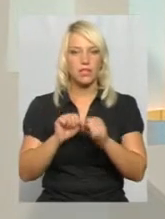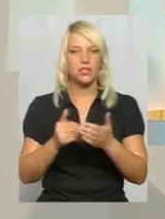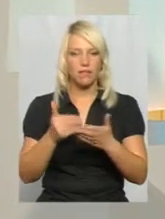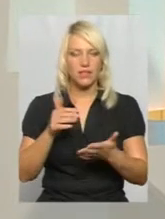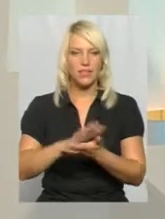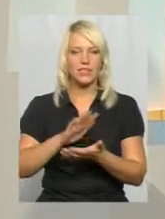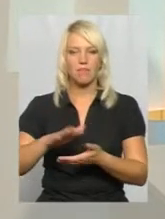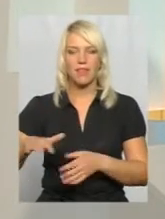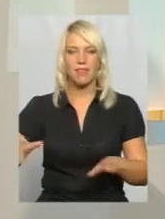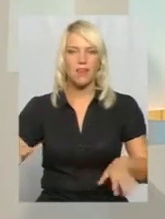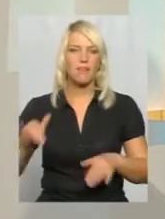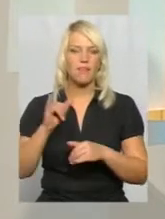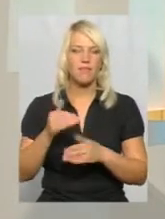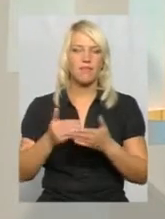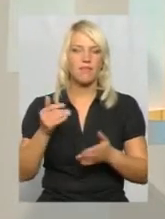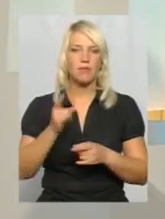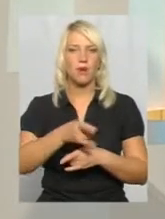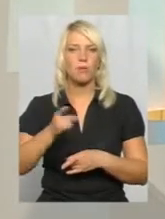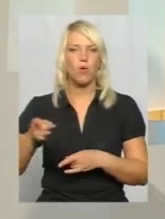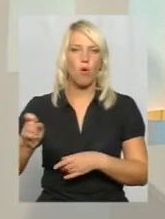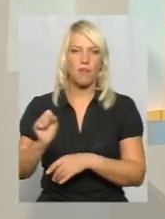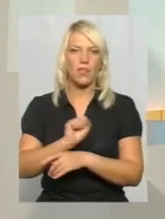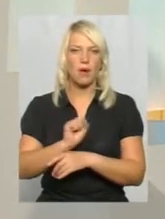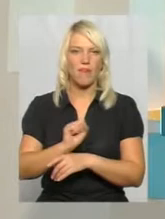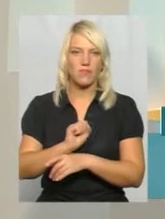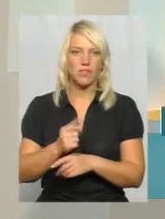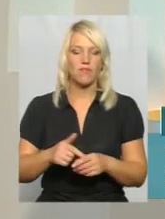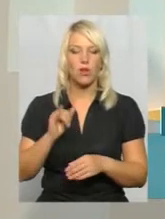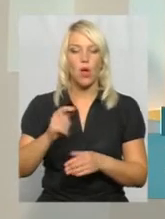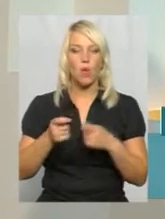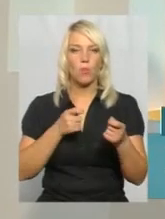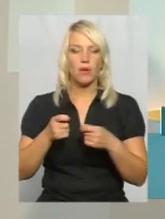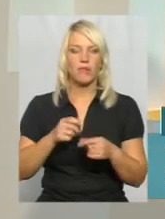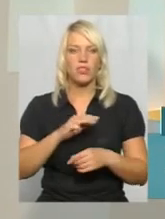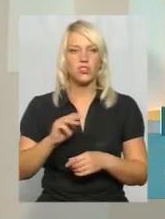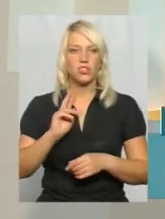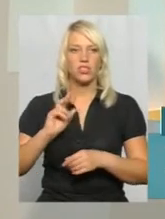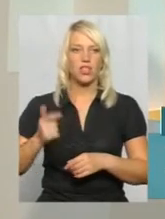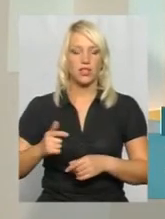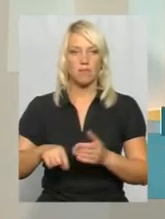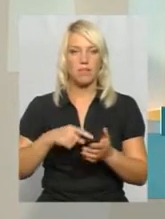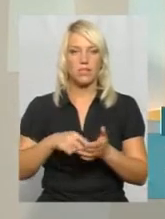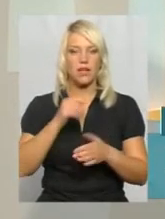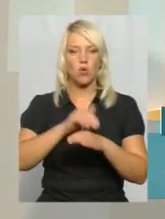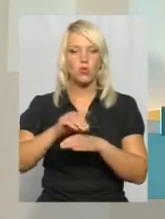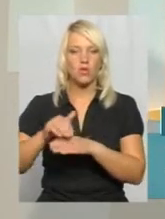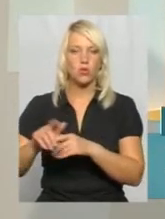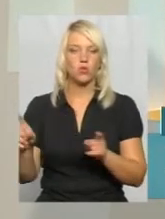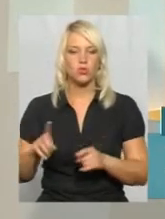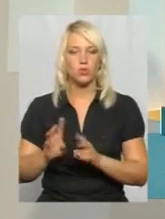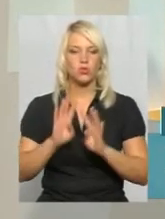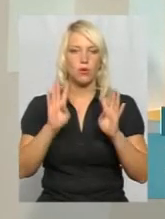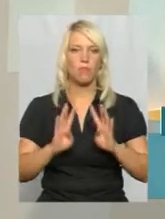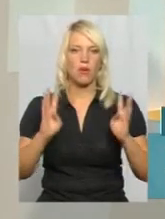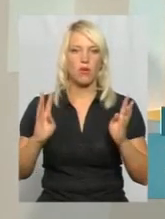припаркованих автівок. У управлінні житлово-комунального господарства міста констатують, що паркан встановлений